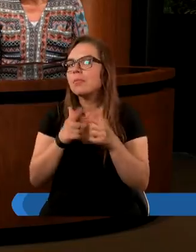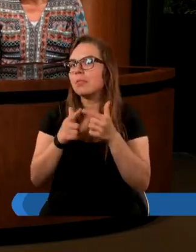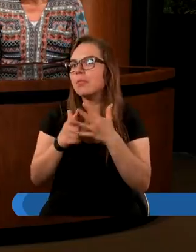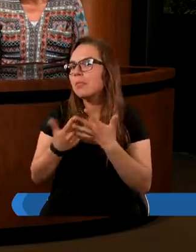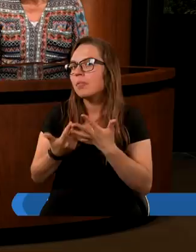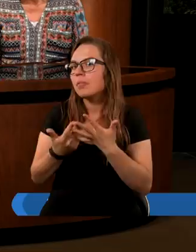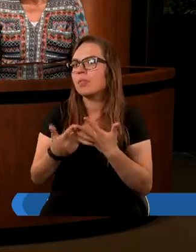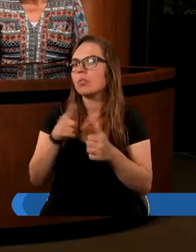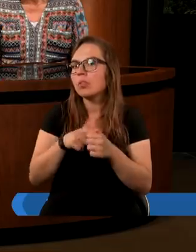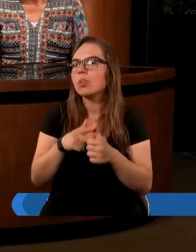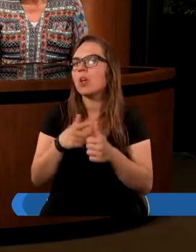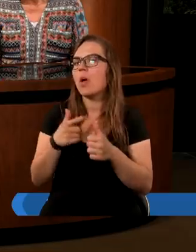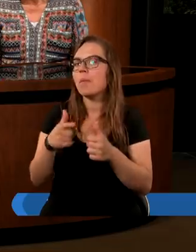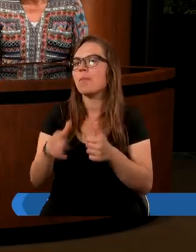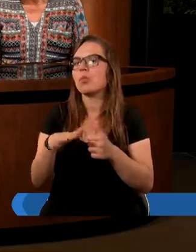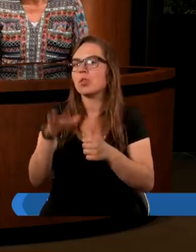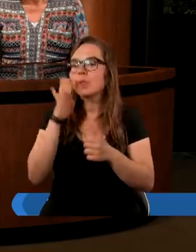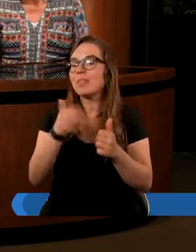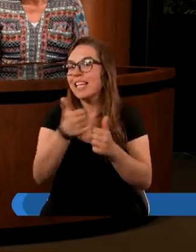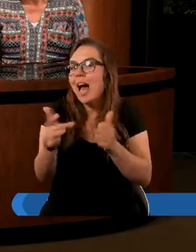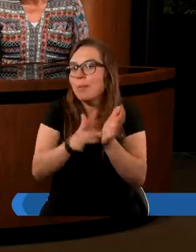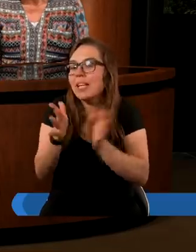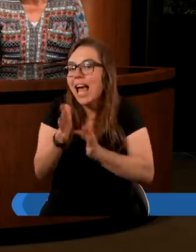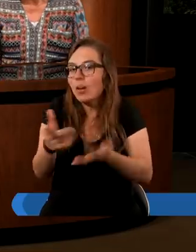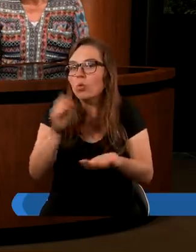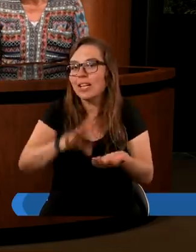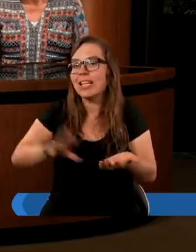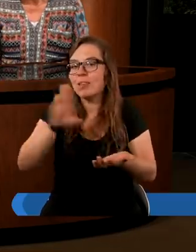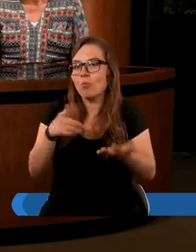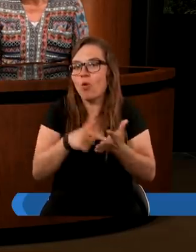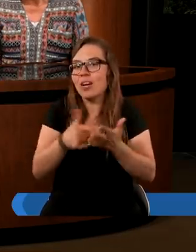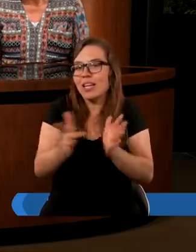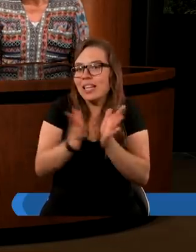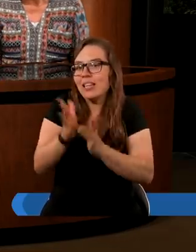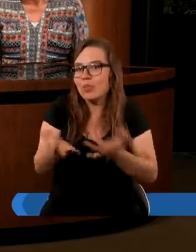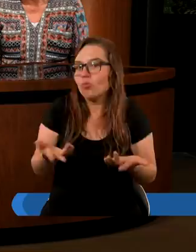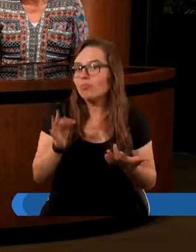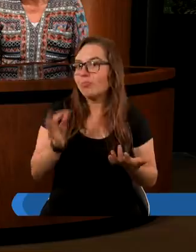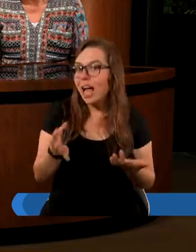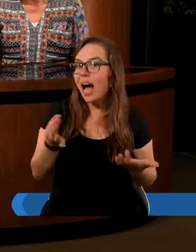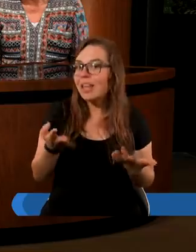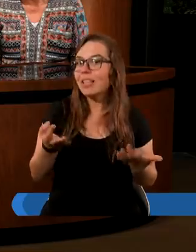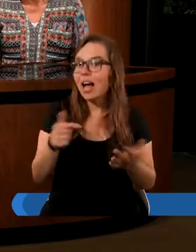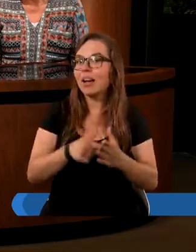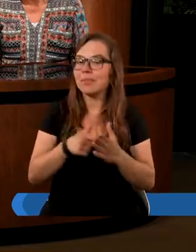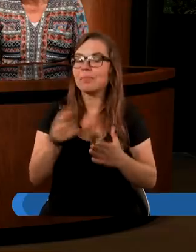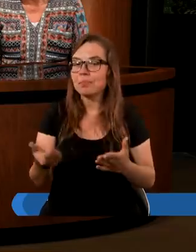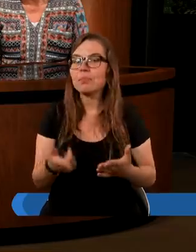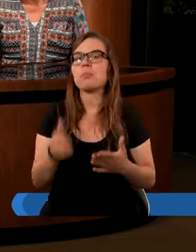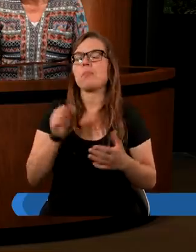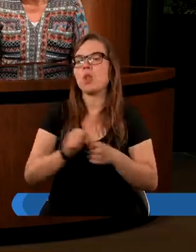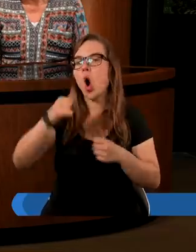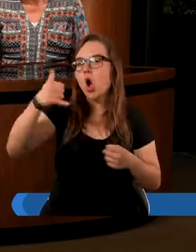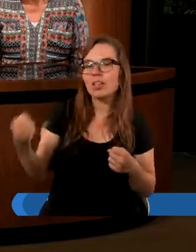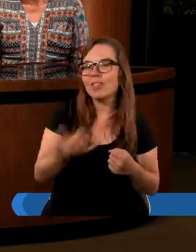jest oczywiście sam Jezus, Syn Boży. No, Chrystus, tak jest. W